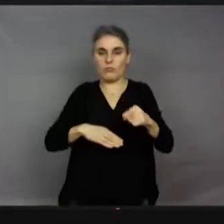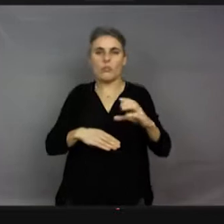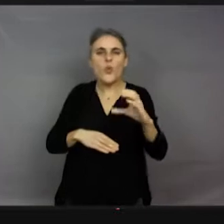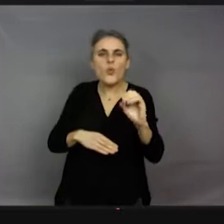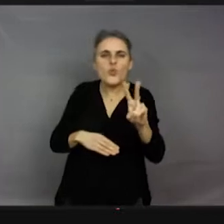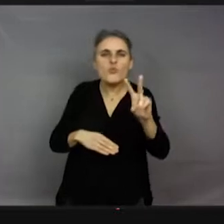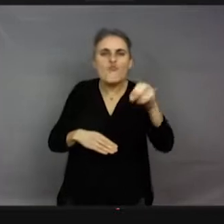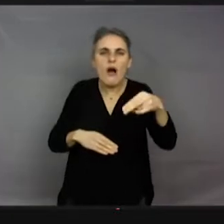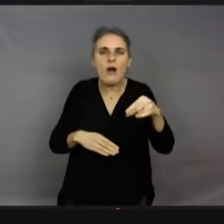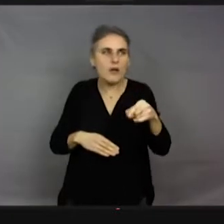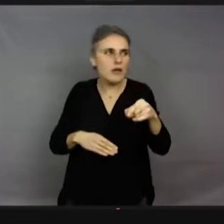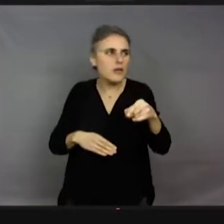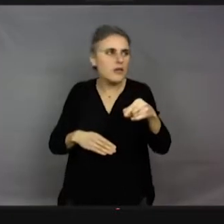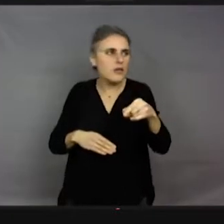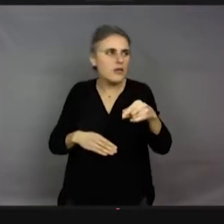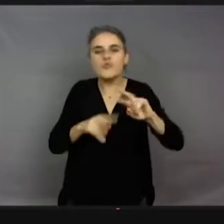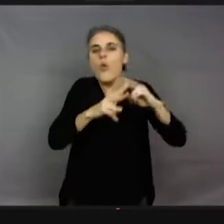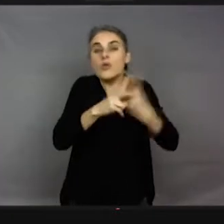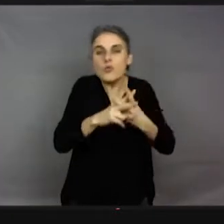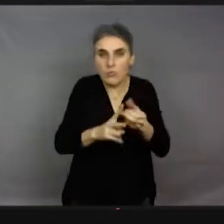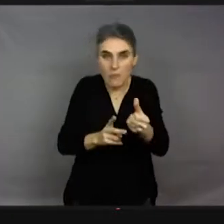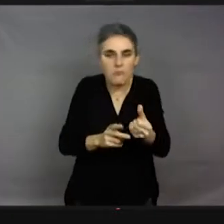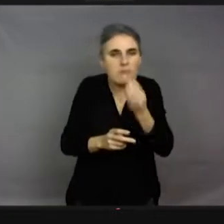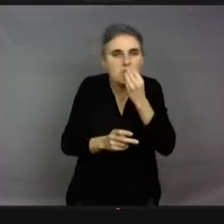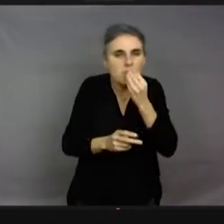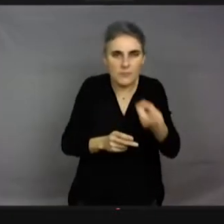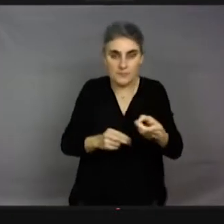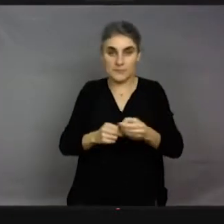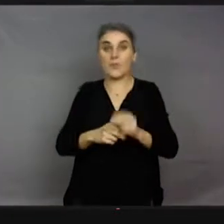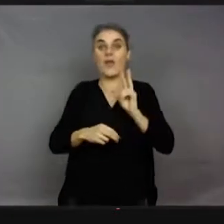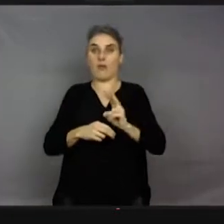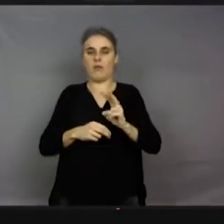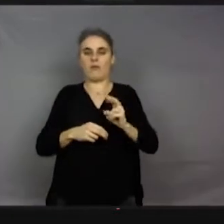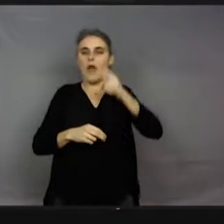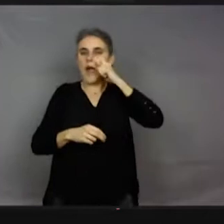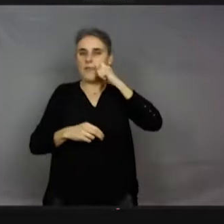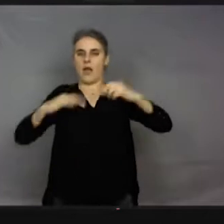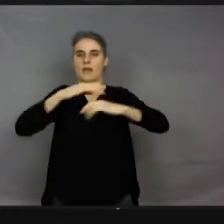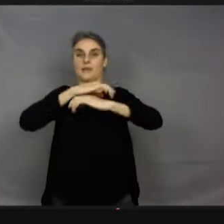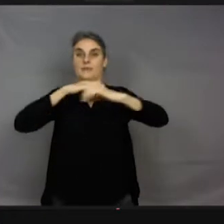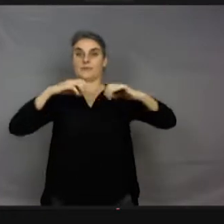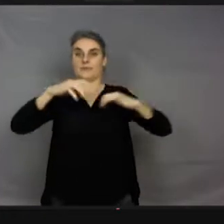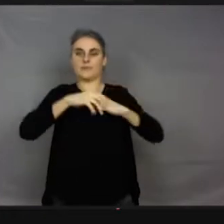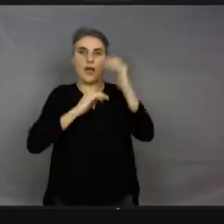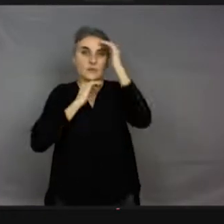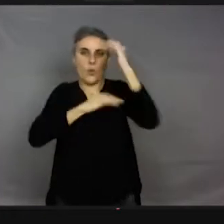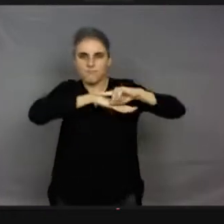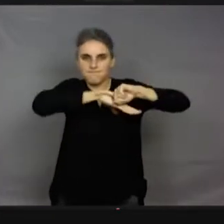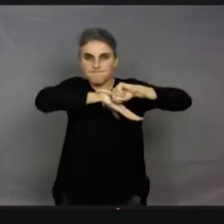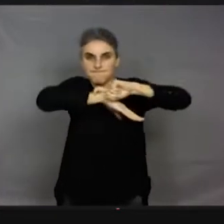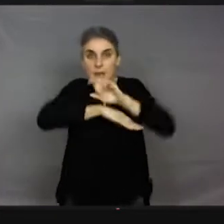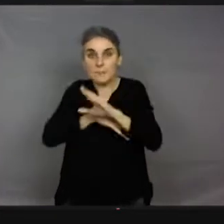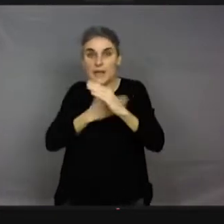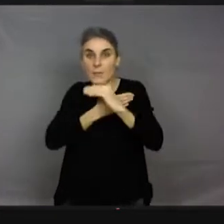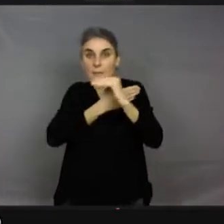Et ça, les entomologistes les adorent particulièrement ces chenilles de papillons et ces chenilles de papillons parce que c'est des